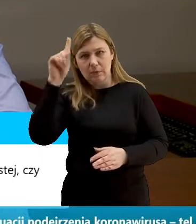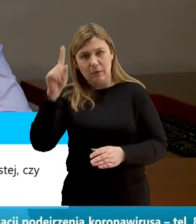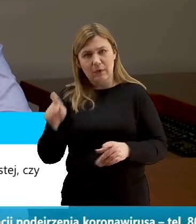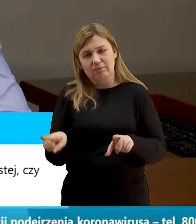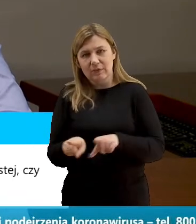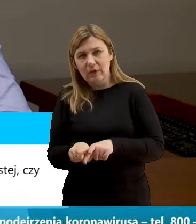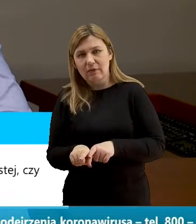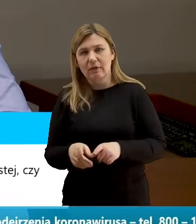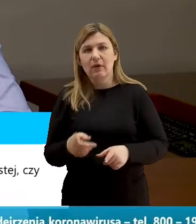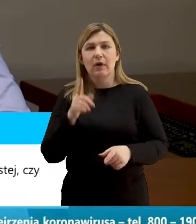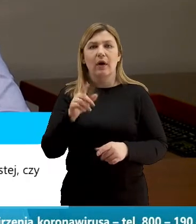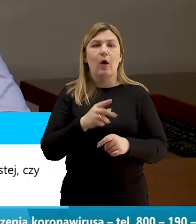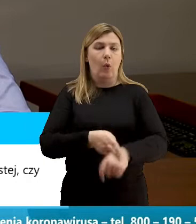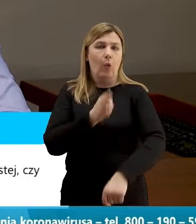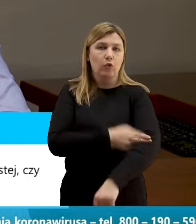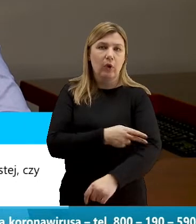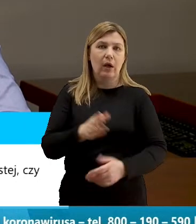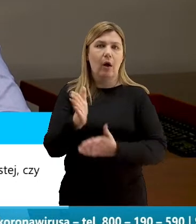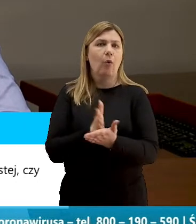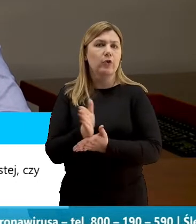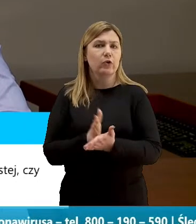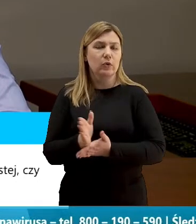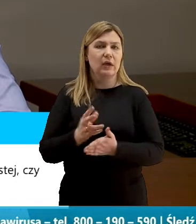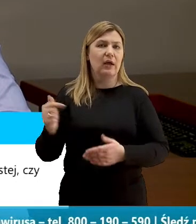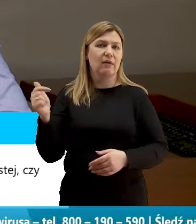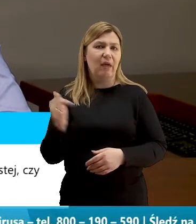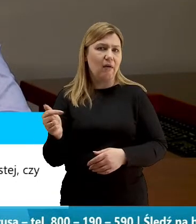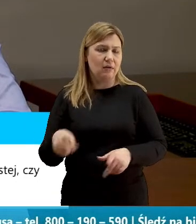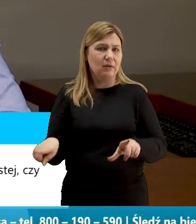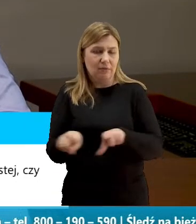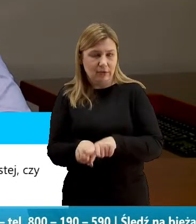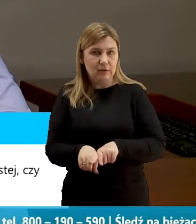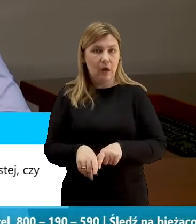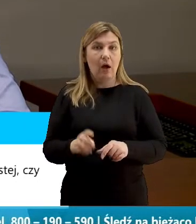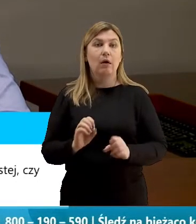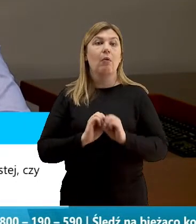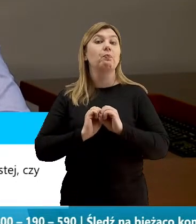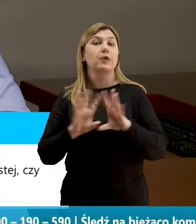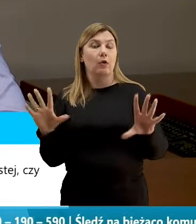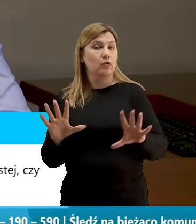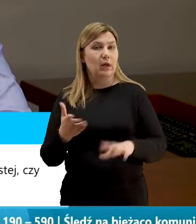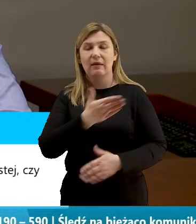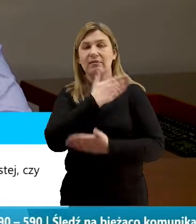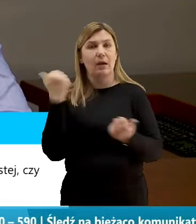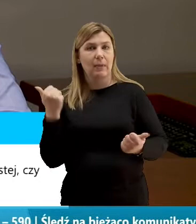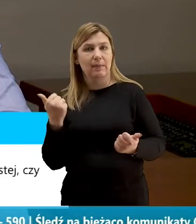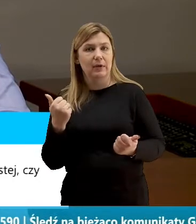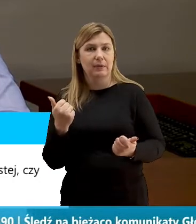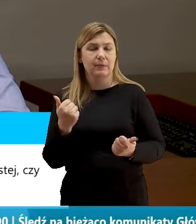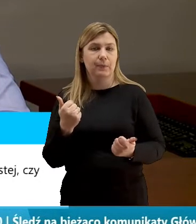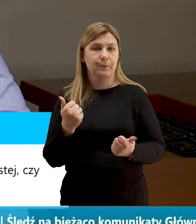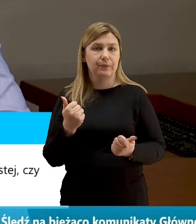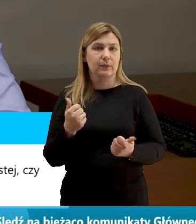w samym urzędzie, na salach obsługi interesantów i tak dalej, i tak dalej. Natomiast oczywiście nie dysponujemy tymi